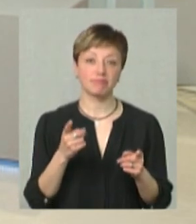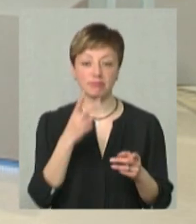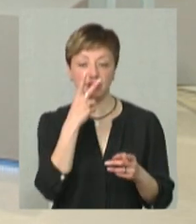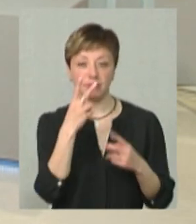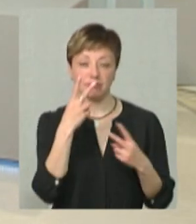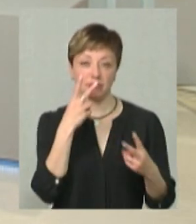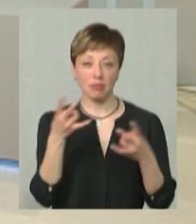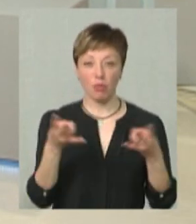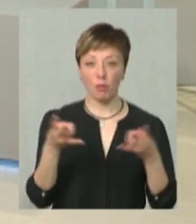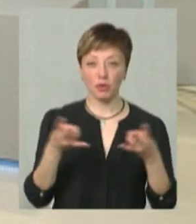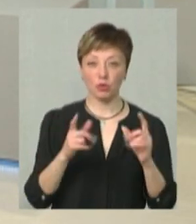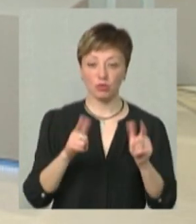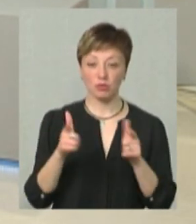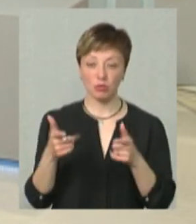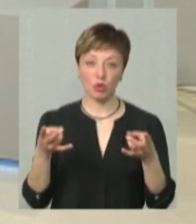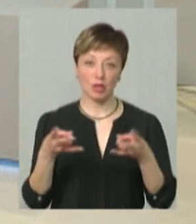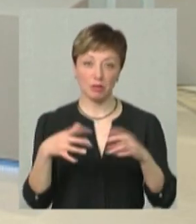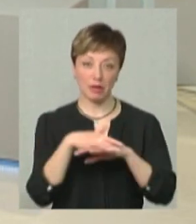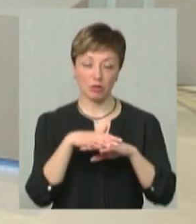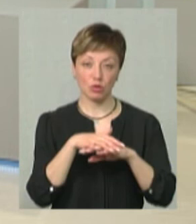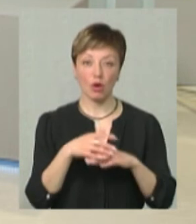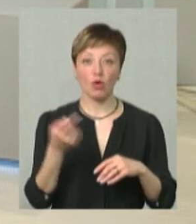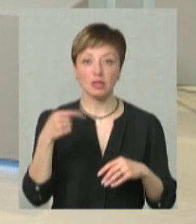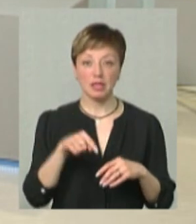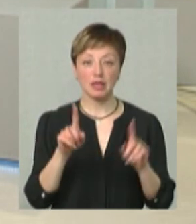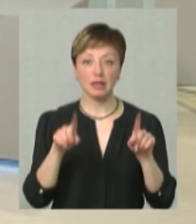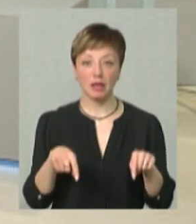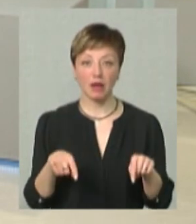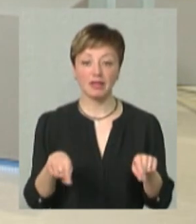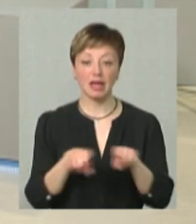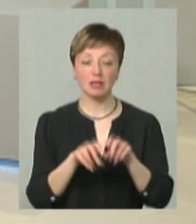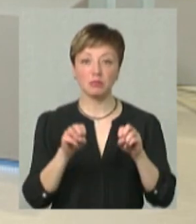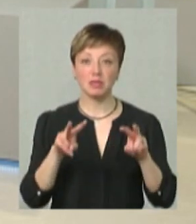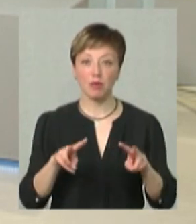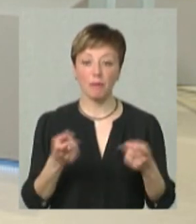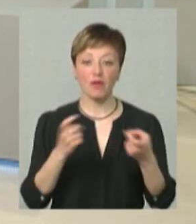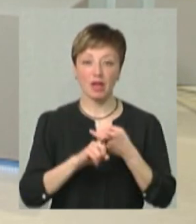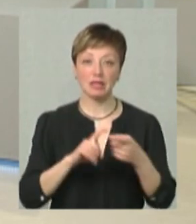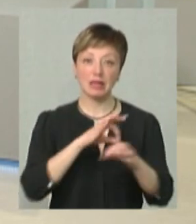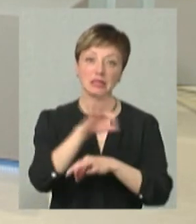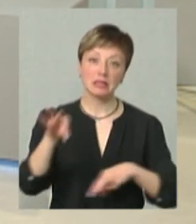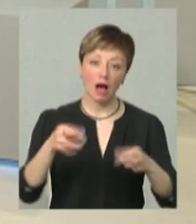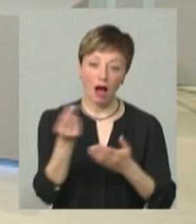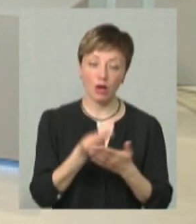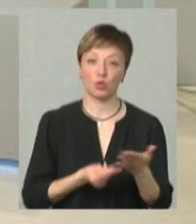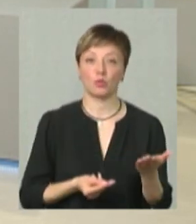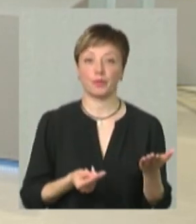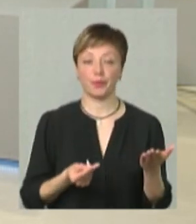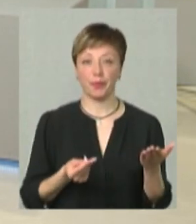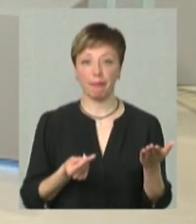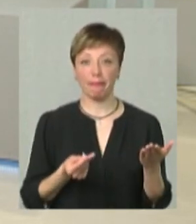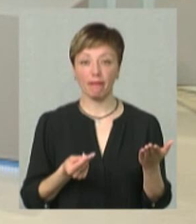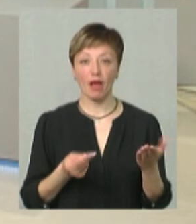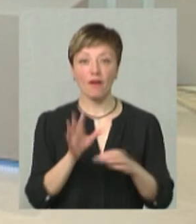до попиту абітурієнтів до потреб ринку. Оскільки навіть такі спеціальності, які пов'язані з дизайном, з,